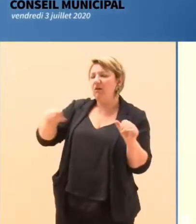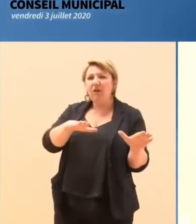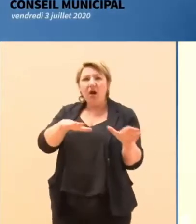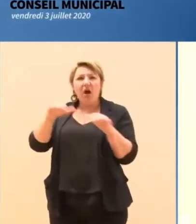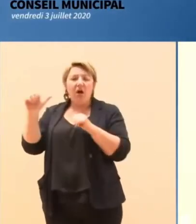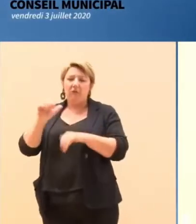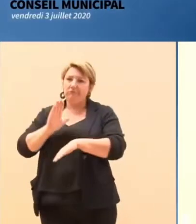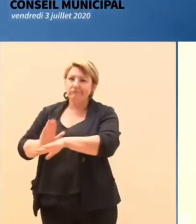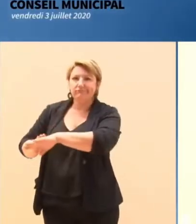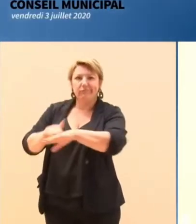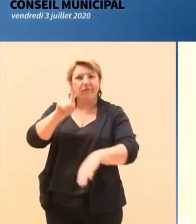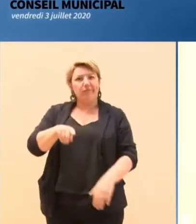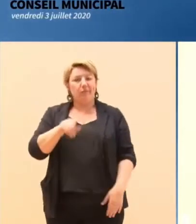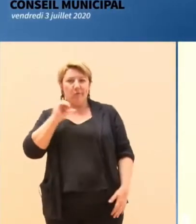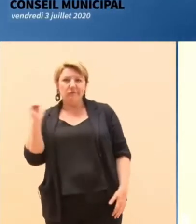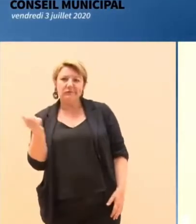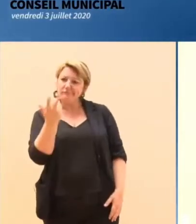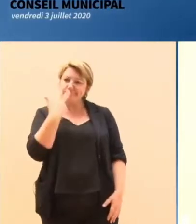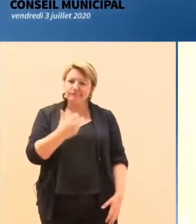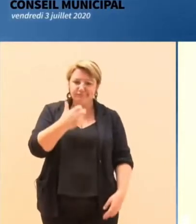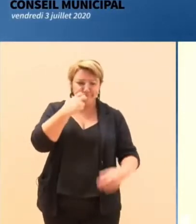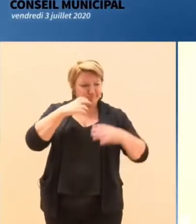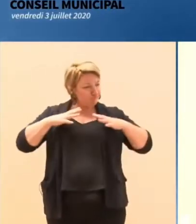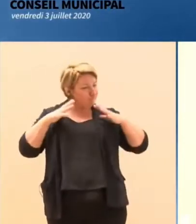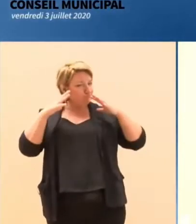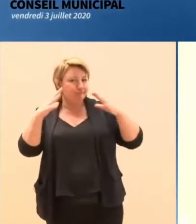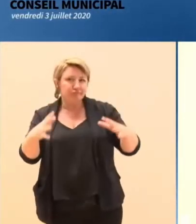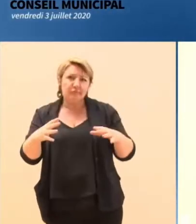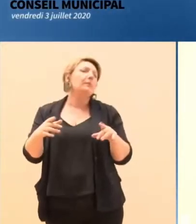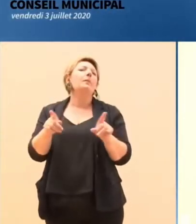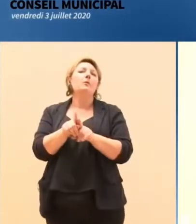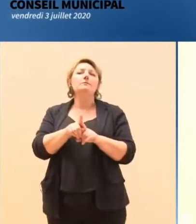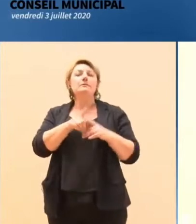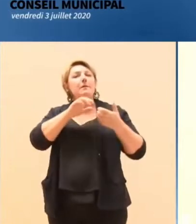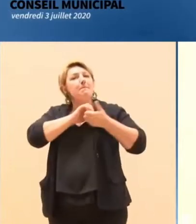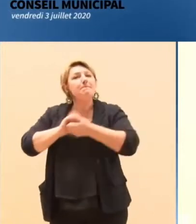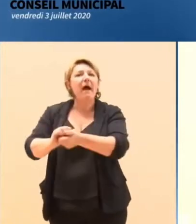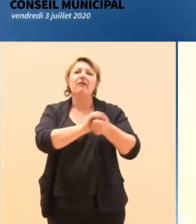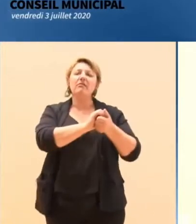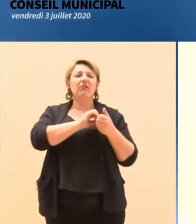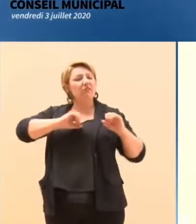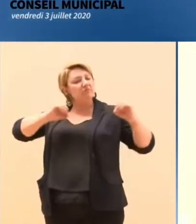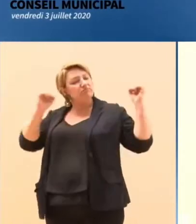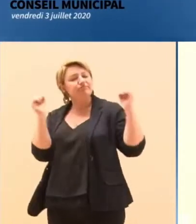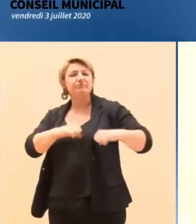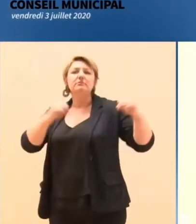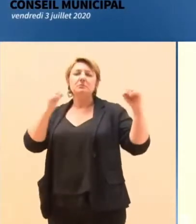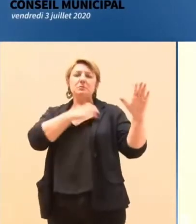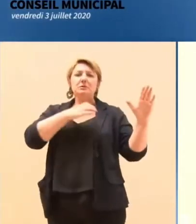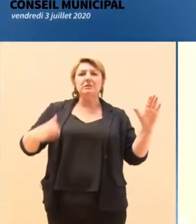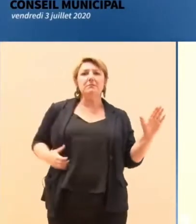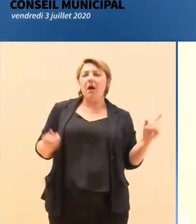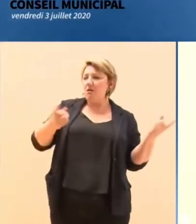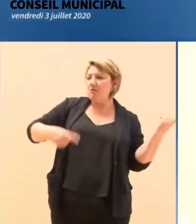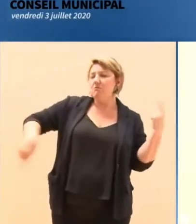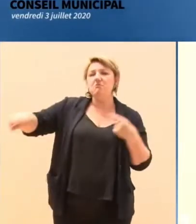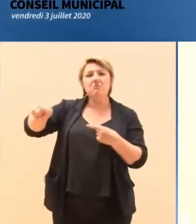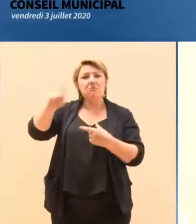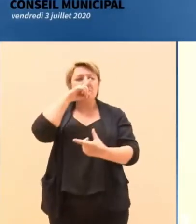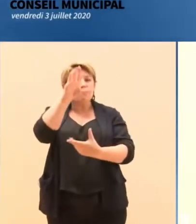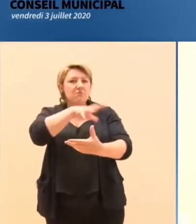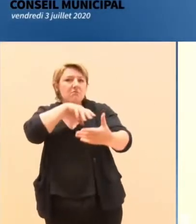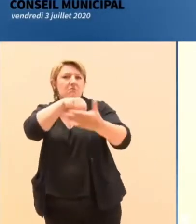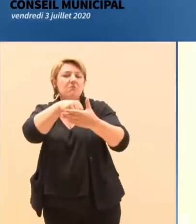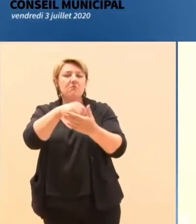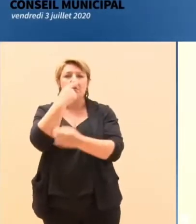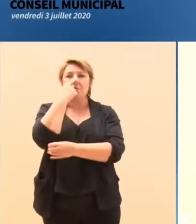grenobloise, de renouer avec un large consentement au pacte municipal, je propose, je demande que vous teniez compte,